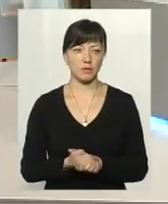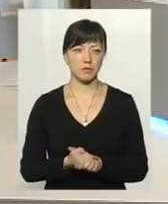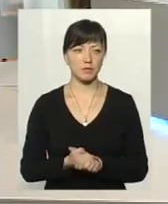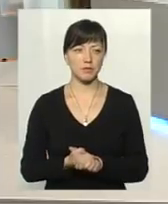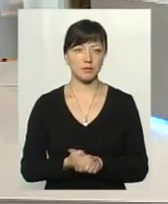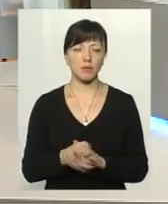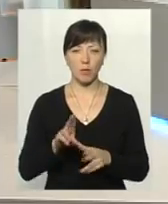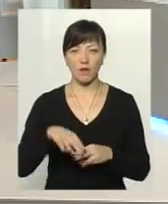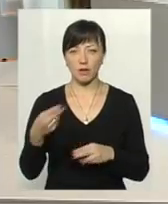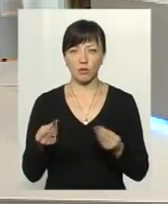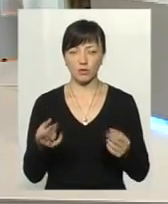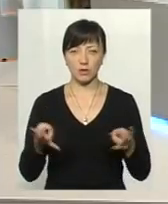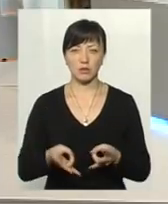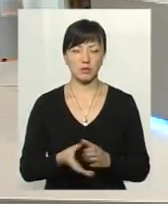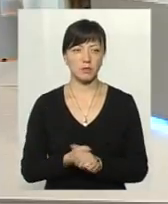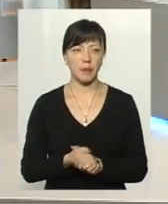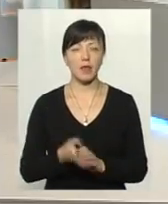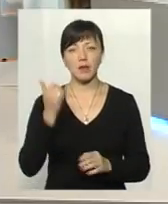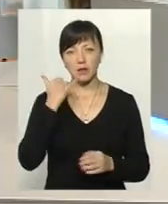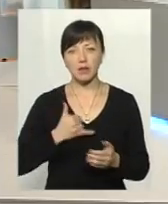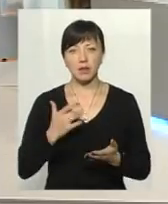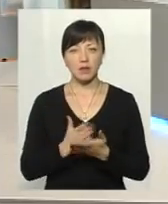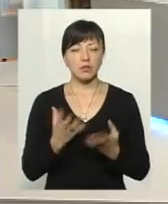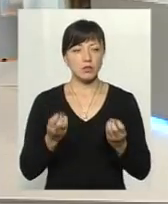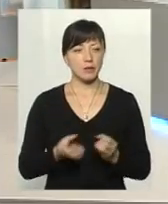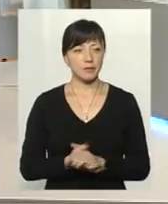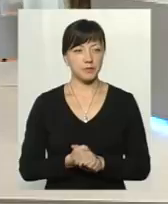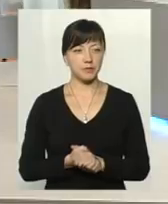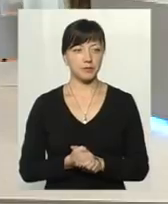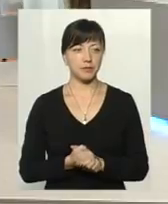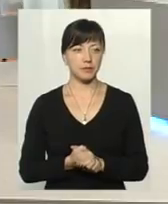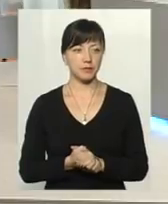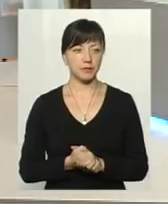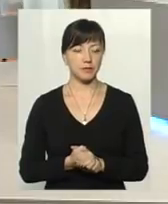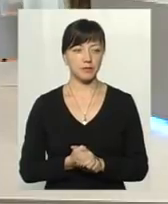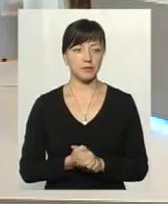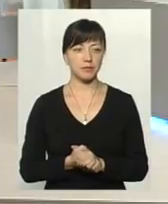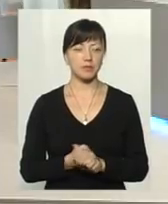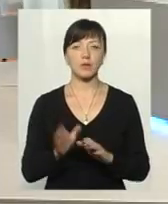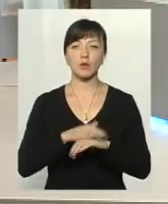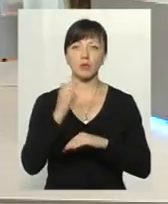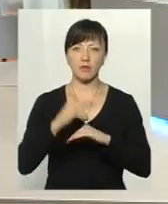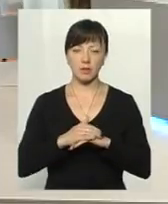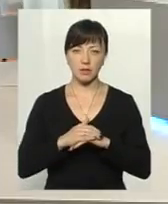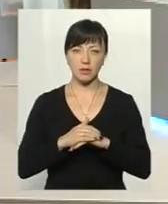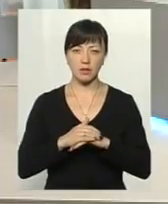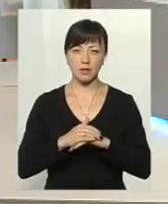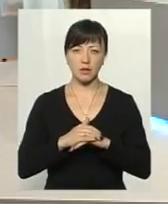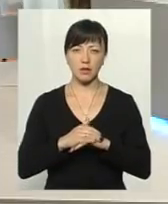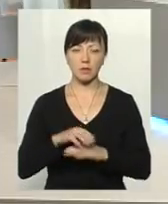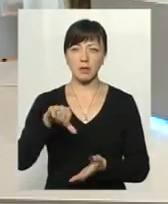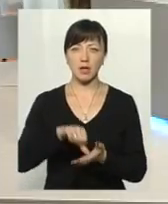повернення цей кошти. Зрозуміло. Маємо ще один дзвінок. Слухаємо вас. Алло, добрий вечір. Добрий вечір. Вітання твого